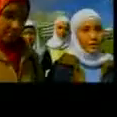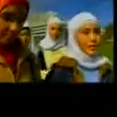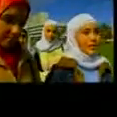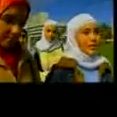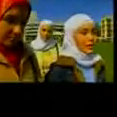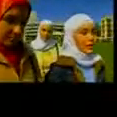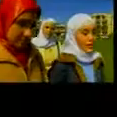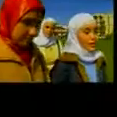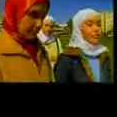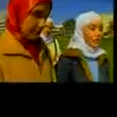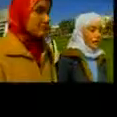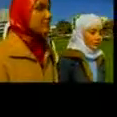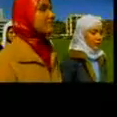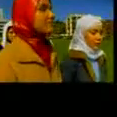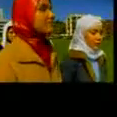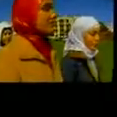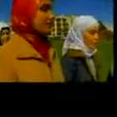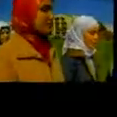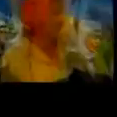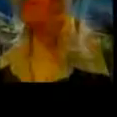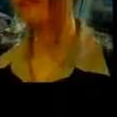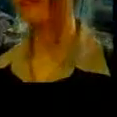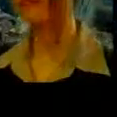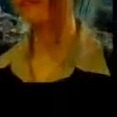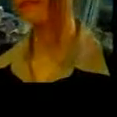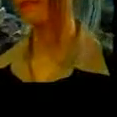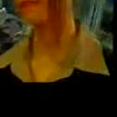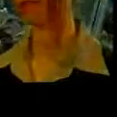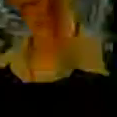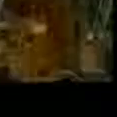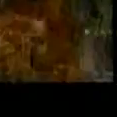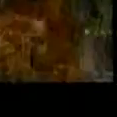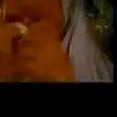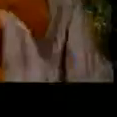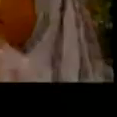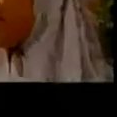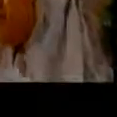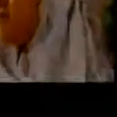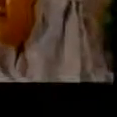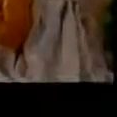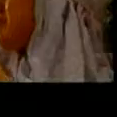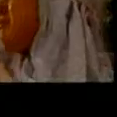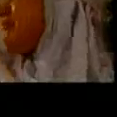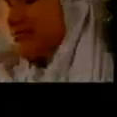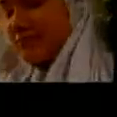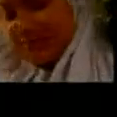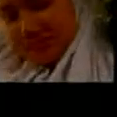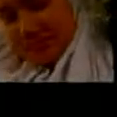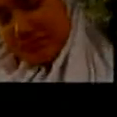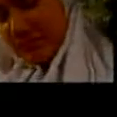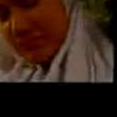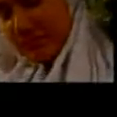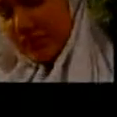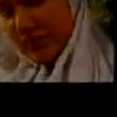Karena aku tahu kau lebih mengerti